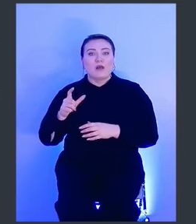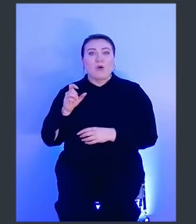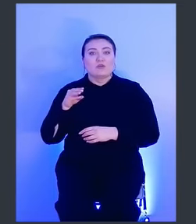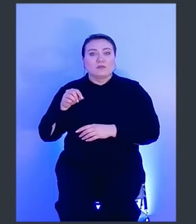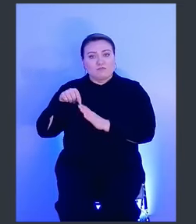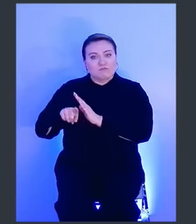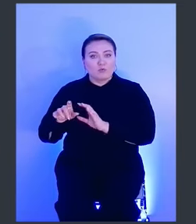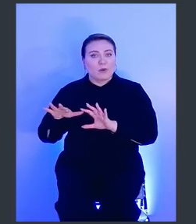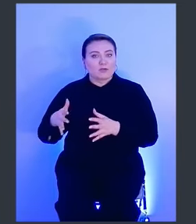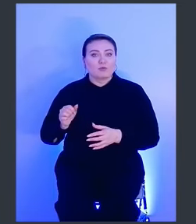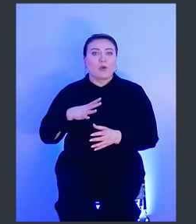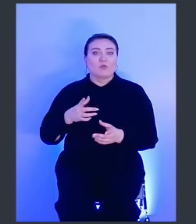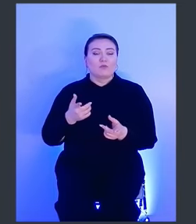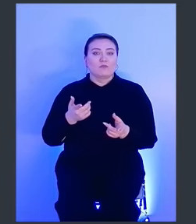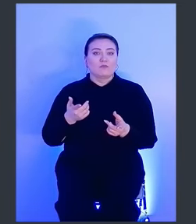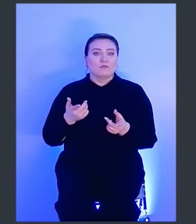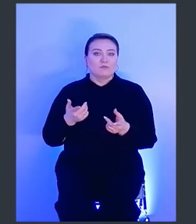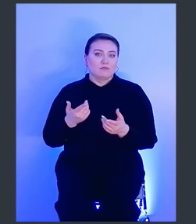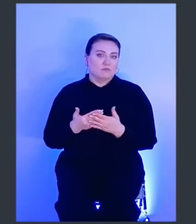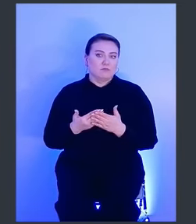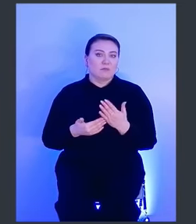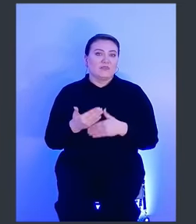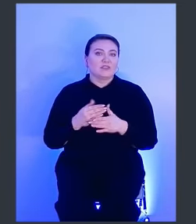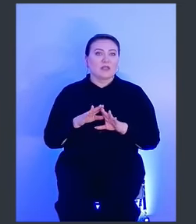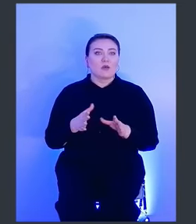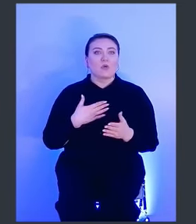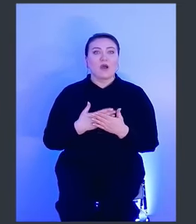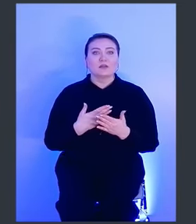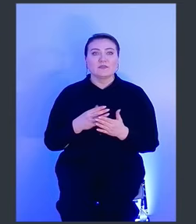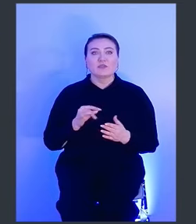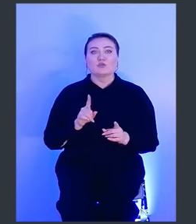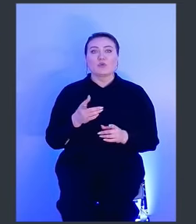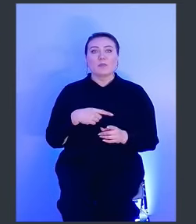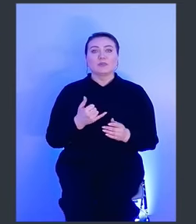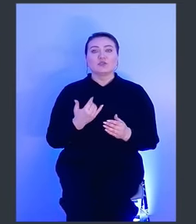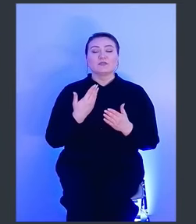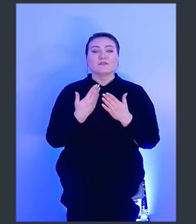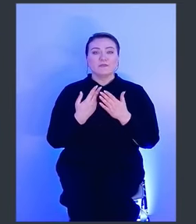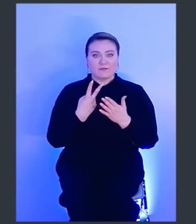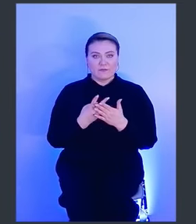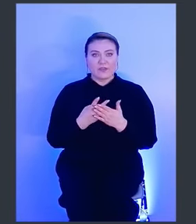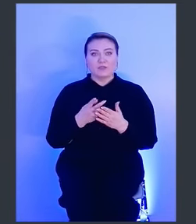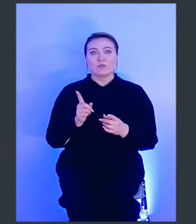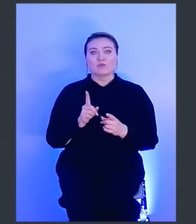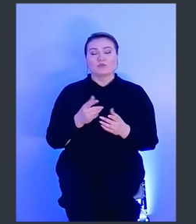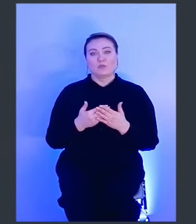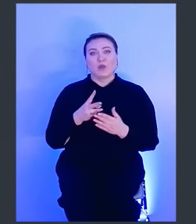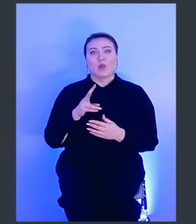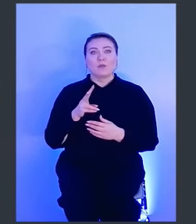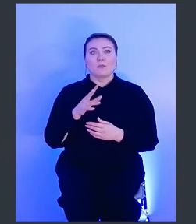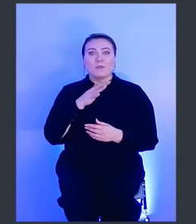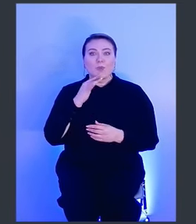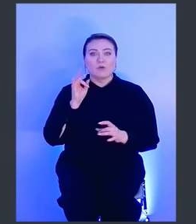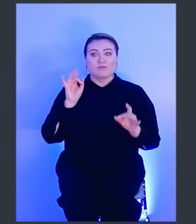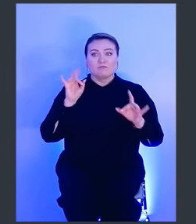что могло привлечь, что могло привести к такой активности, что мы сейчас видим. То есть многие алерты,